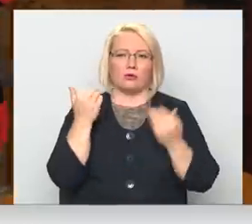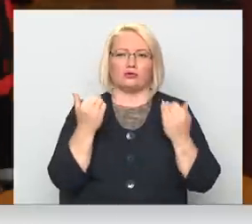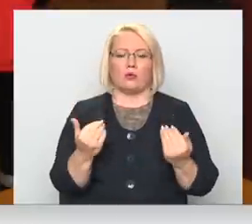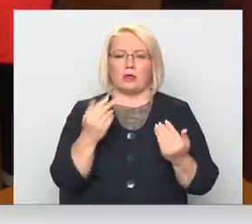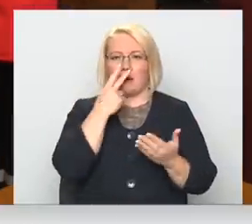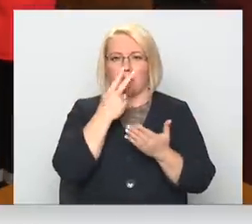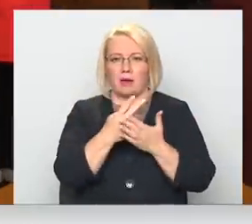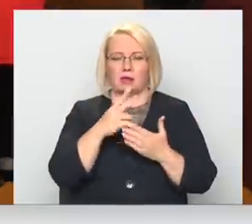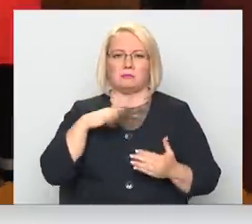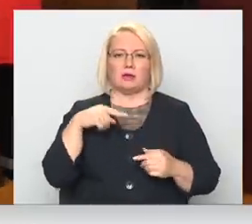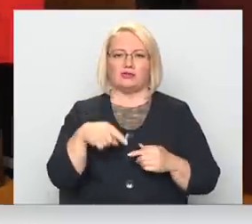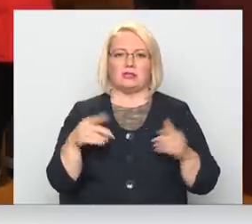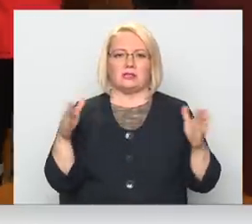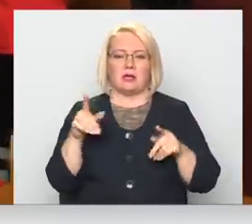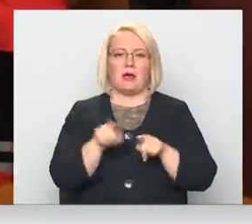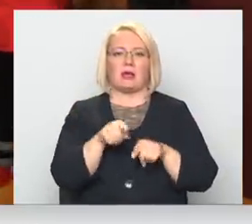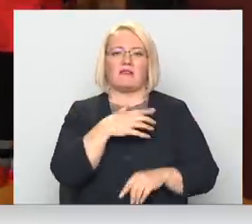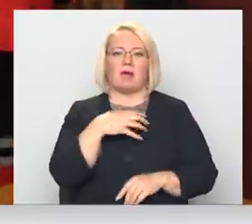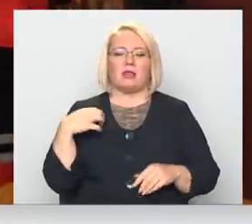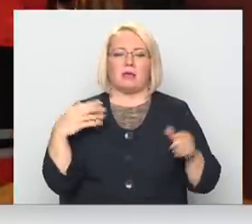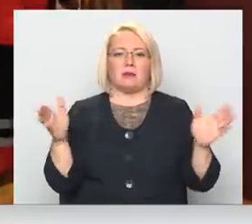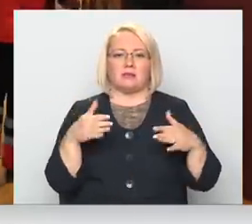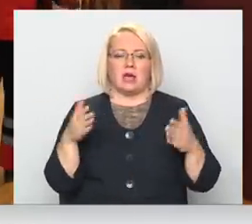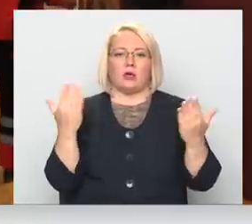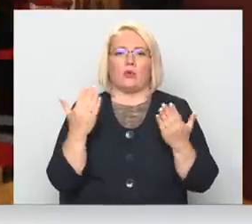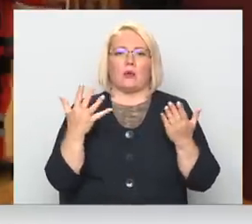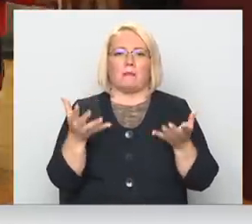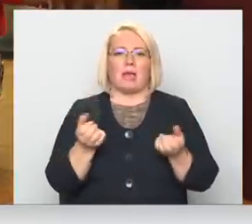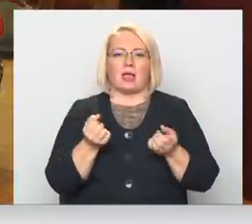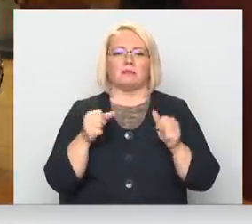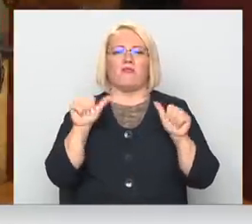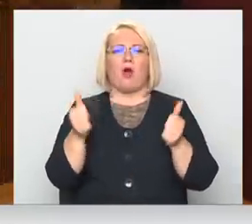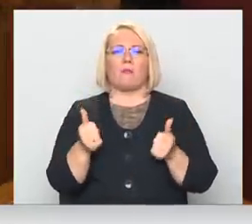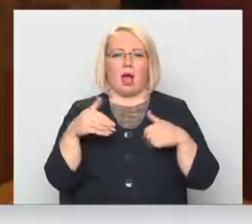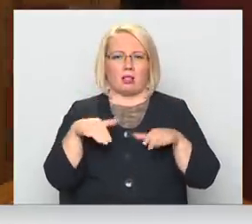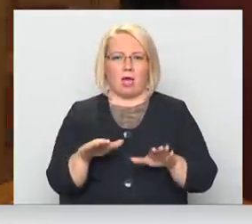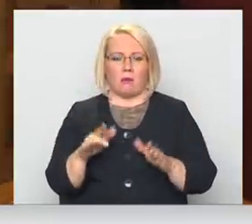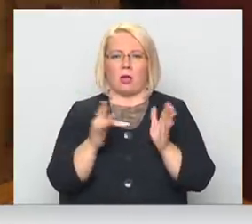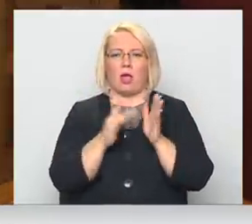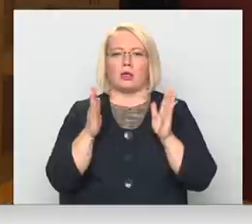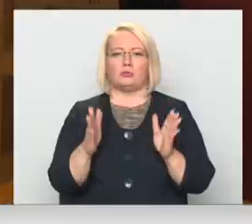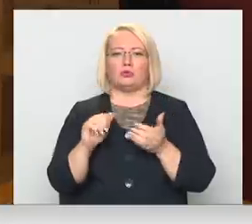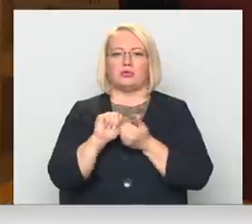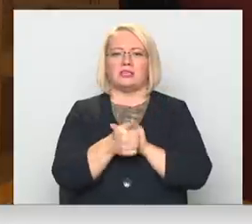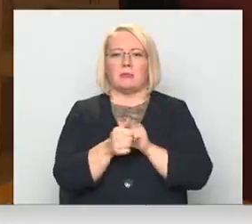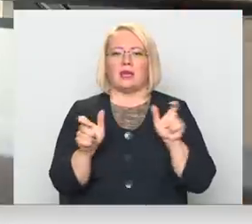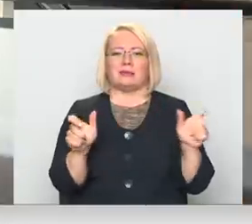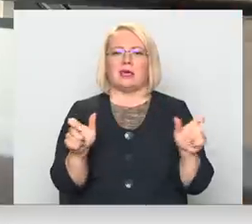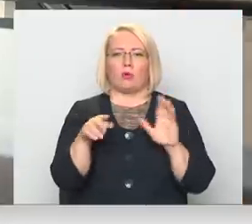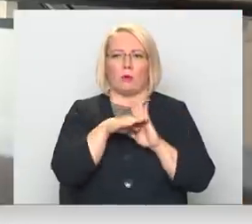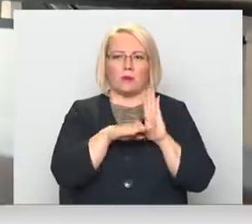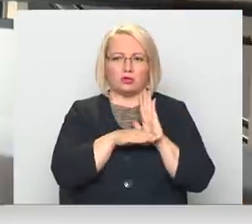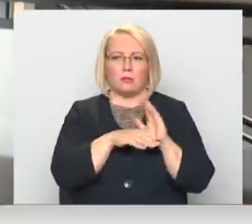Tāpēc šīs sēdes arī valdības sēde, kur tā tad pieņemt formāli lēmums par to, kādas būs izmaiņas ierobežojumos. Taču